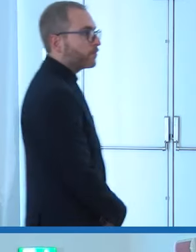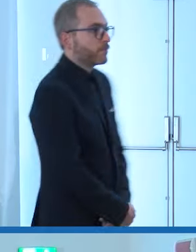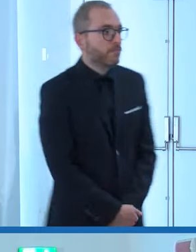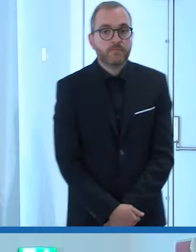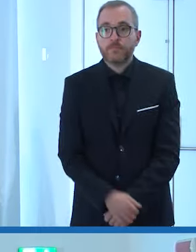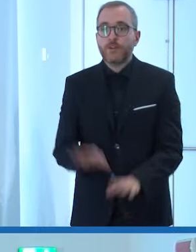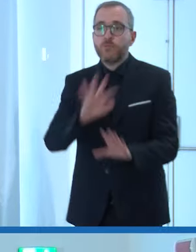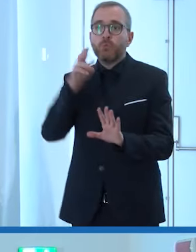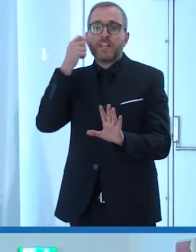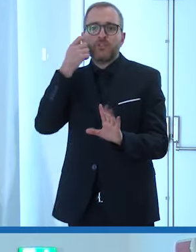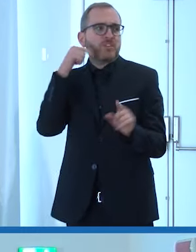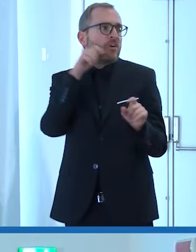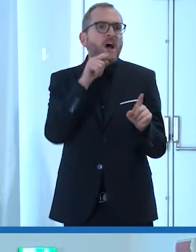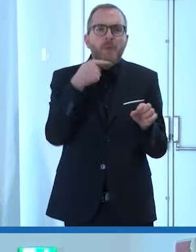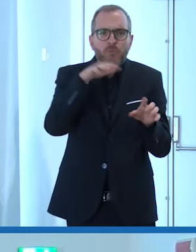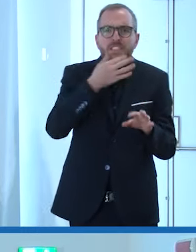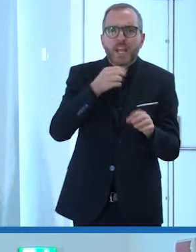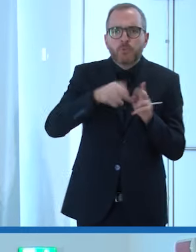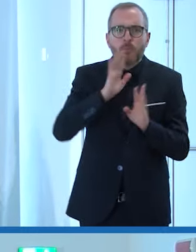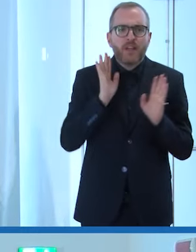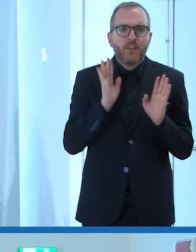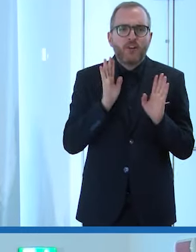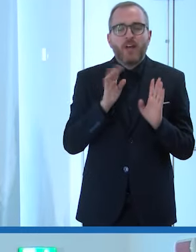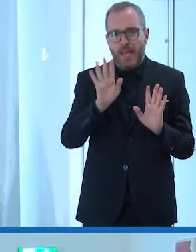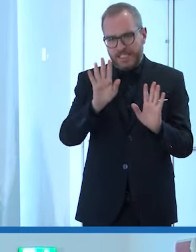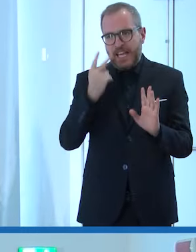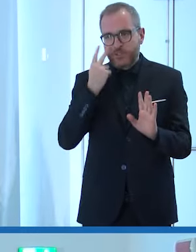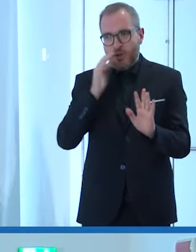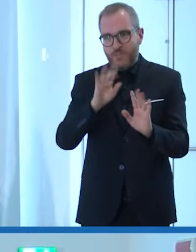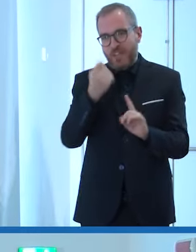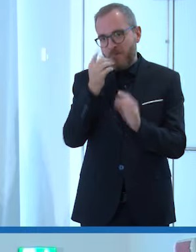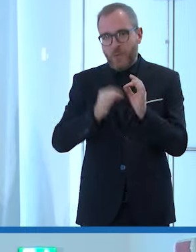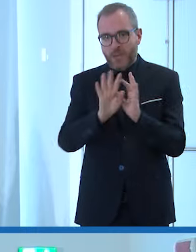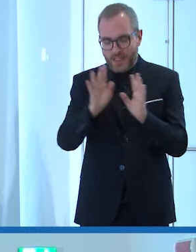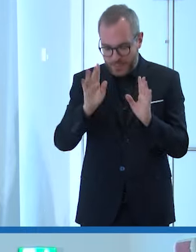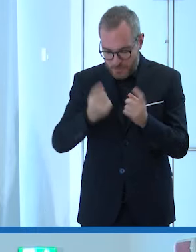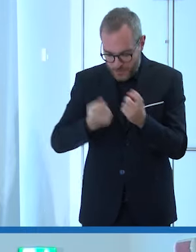è premiamo questo lo vediamo lo vediamo vediamo un attimo se è possibile